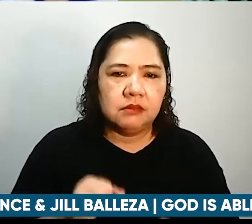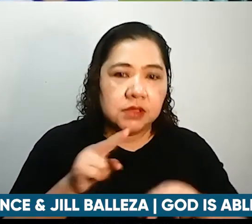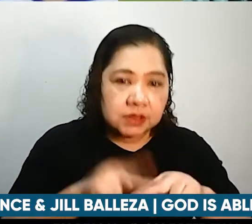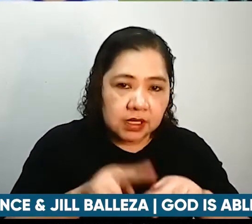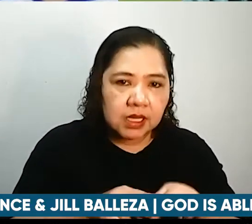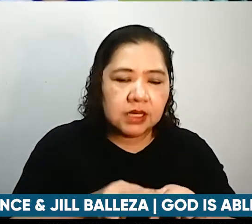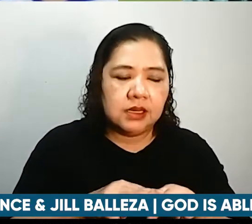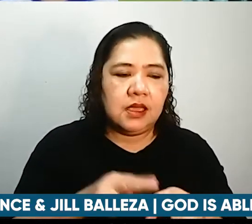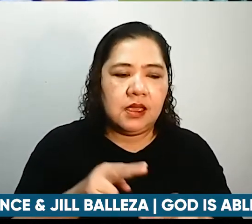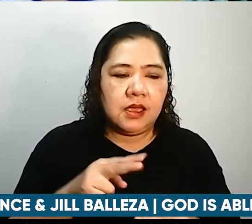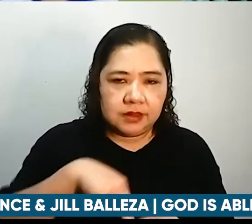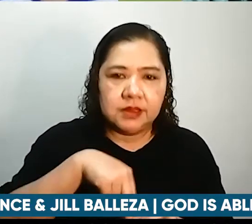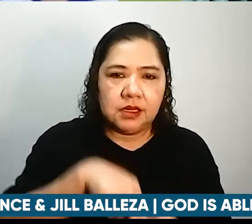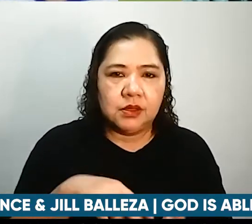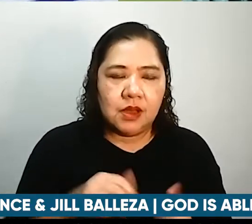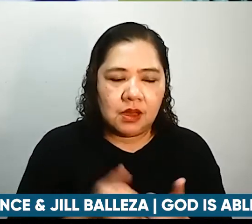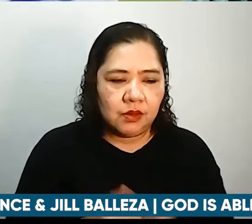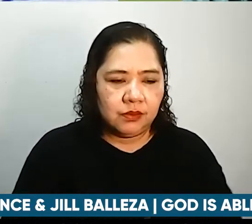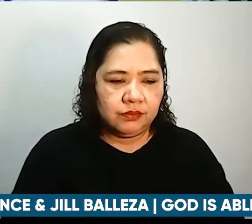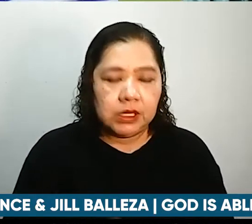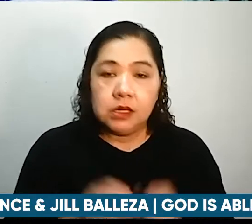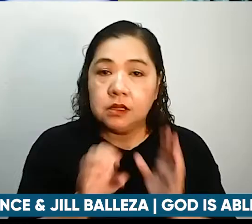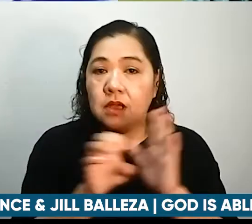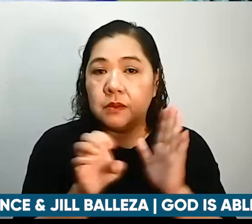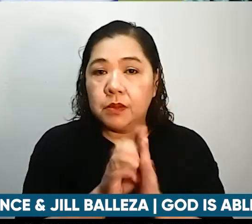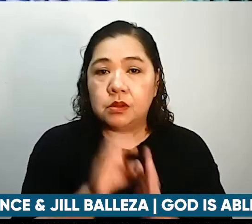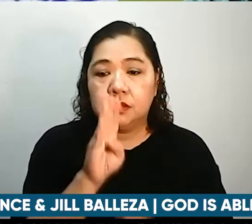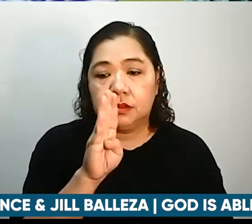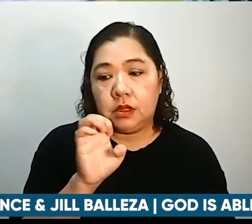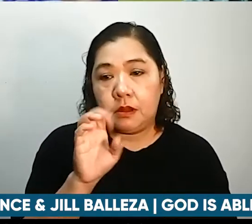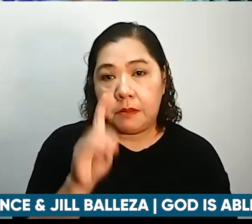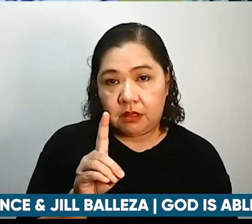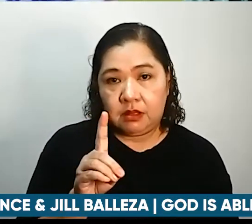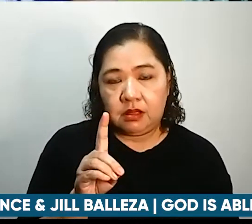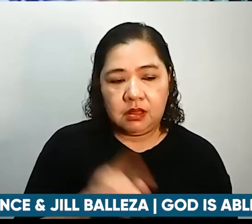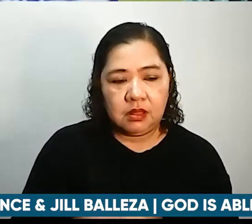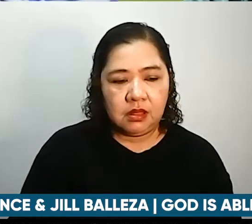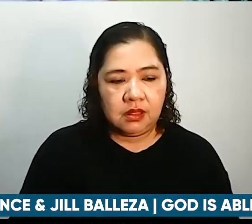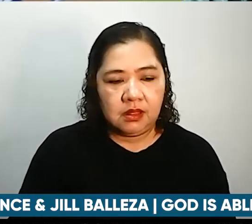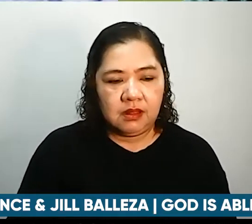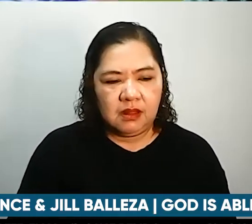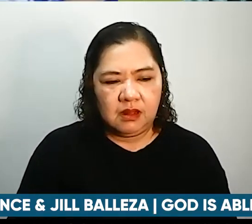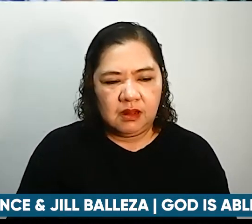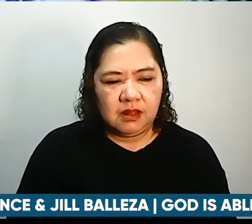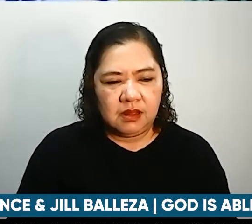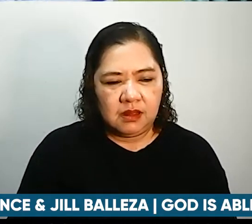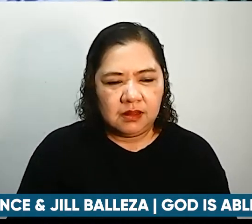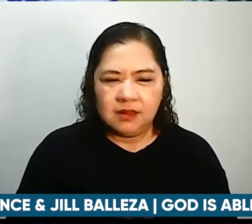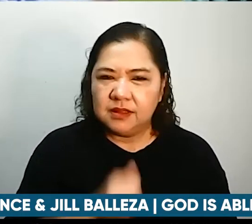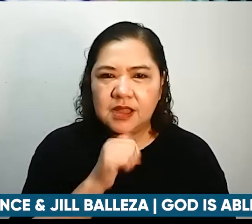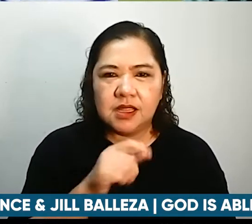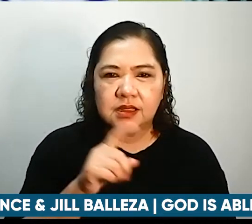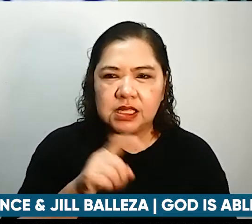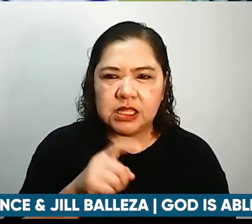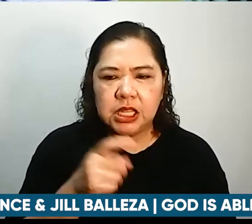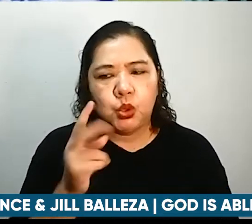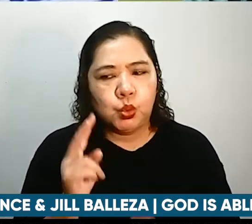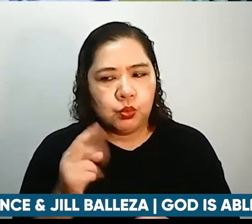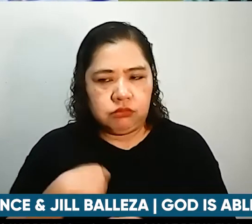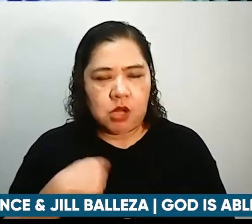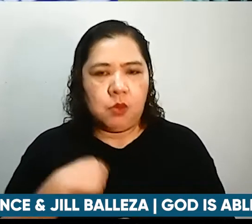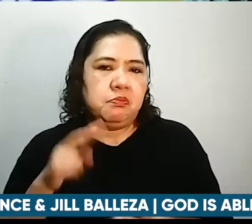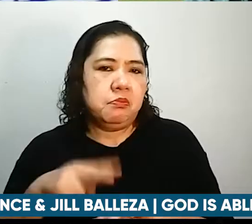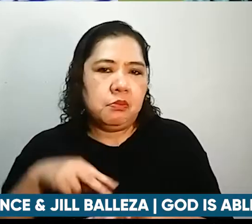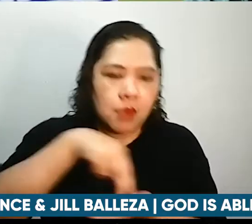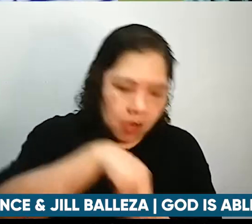Like for example yung doon sa bed hindi ko naman pala kailangan na laging babaho tapos i-strain ko pa yung sarili ko para lang itagilid siya. Meron pala